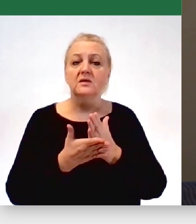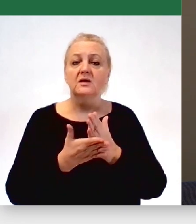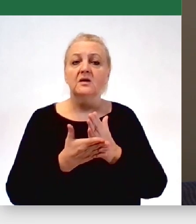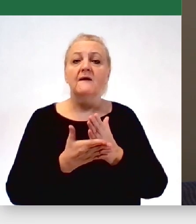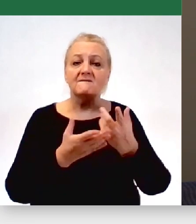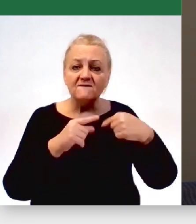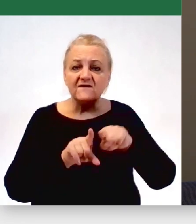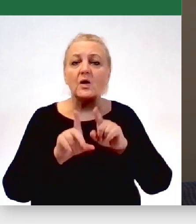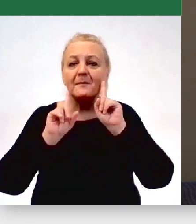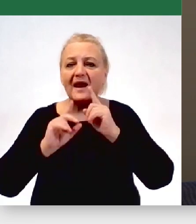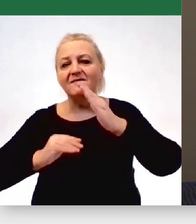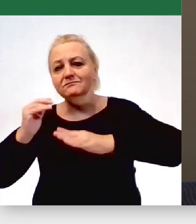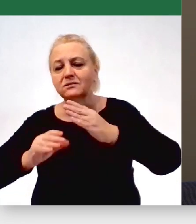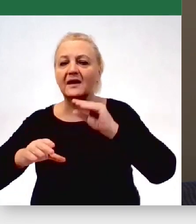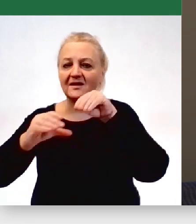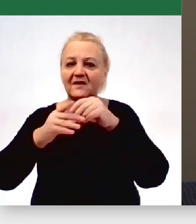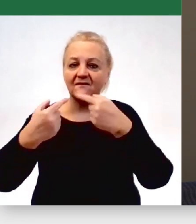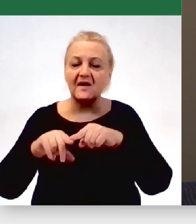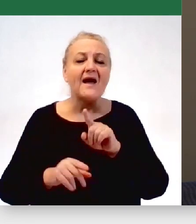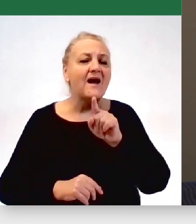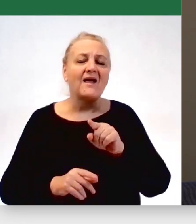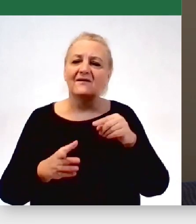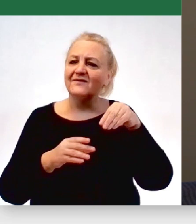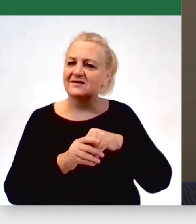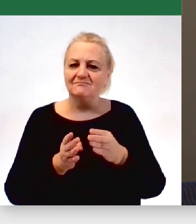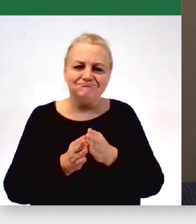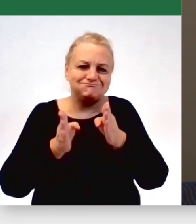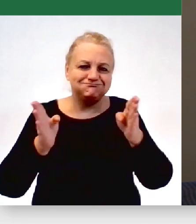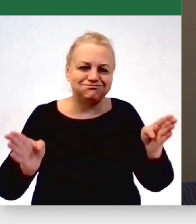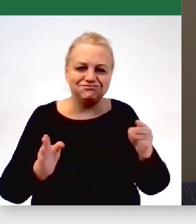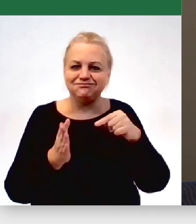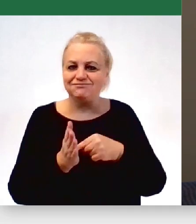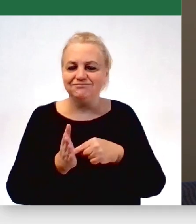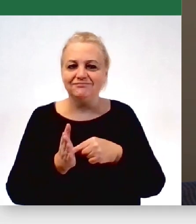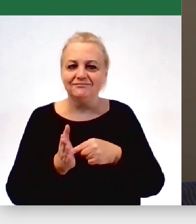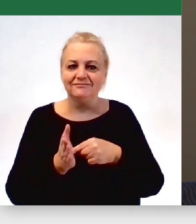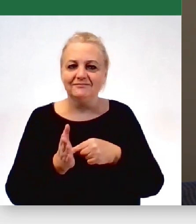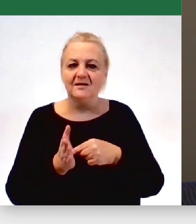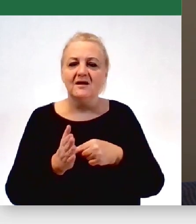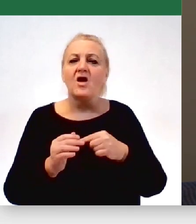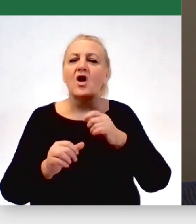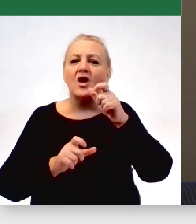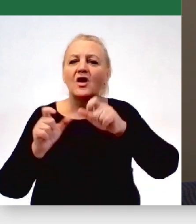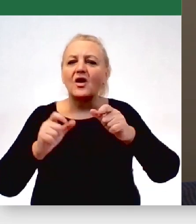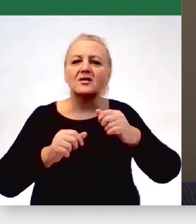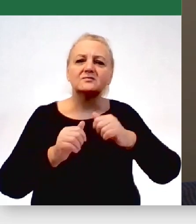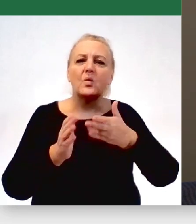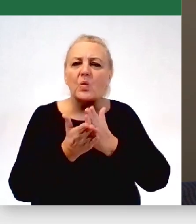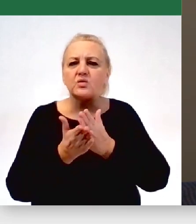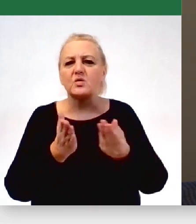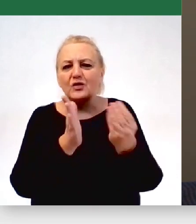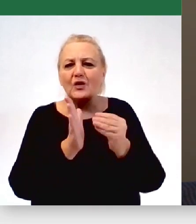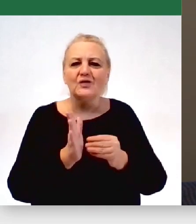realizują, ale o przecież bardzo szerokim zakresie podwykonawców, usługodawców,